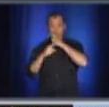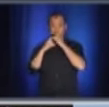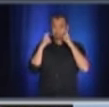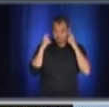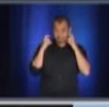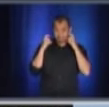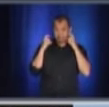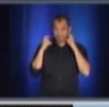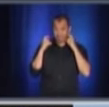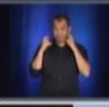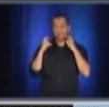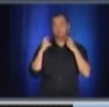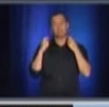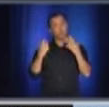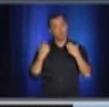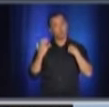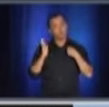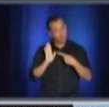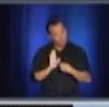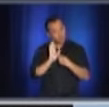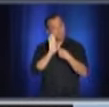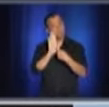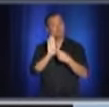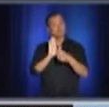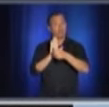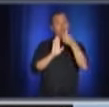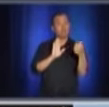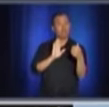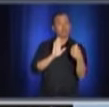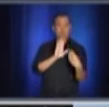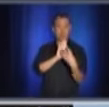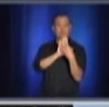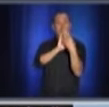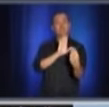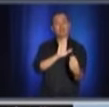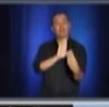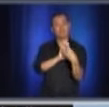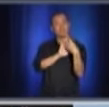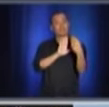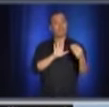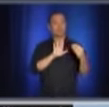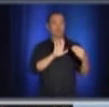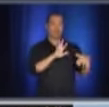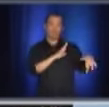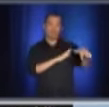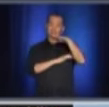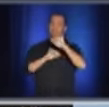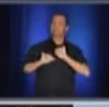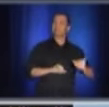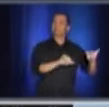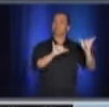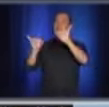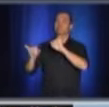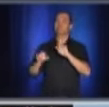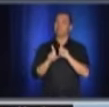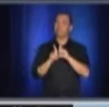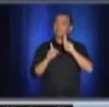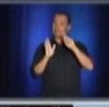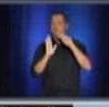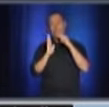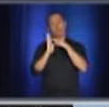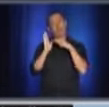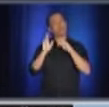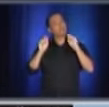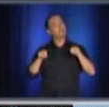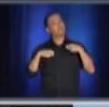donner l'exemple. Plus on va donner l'exemple que c'est rendu la norme d'avoir le masque, je pense que tout le monde va pouvoir